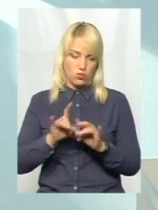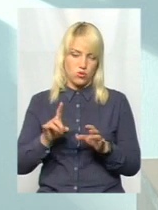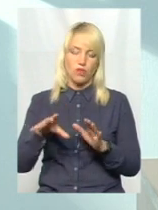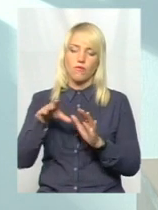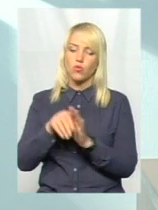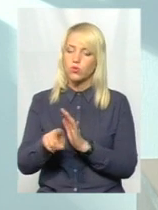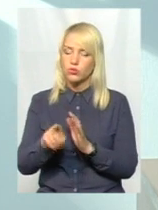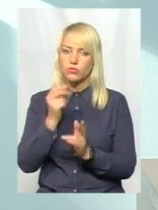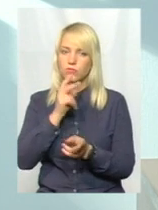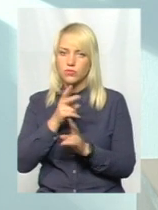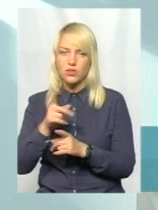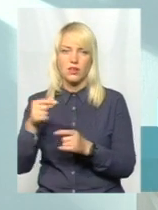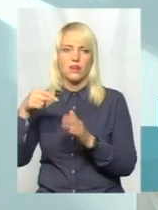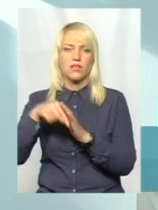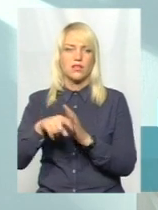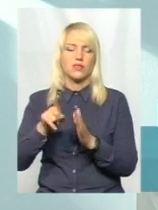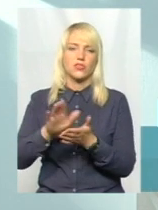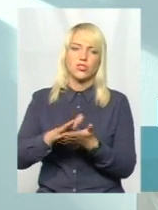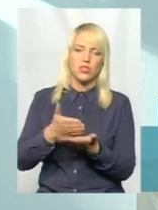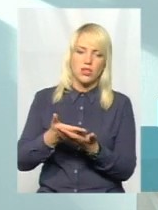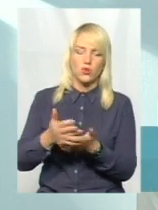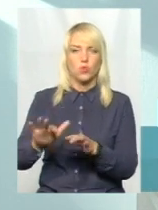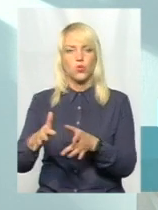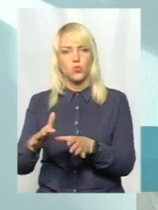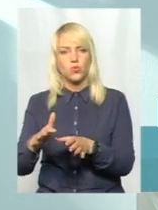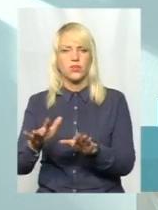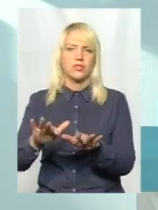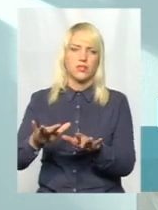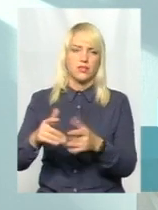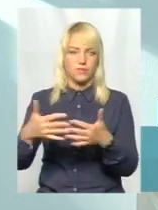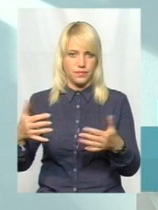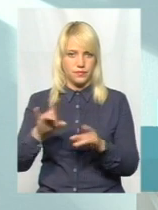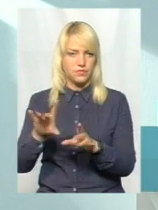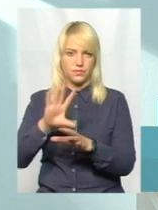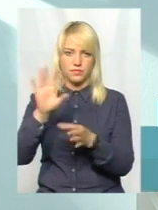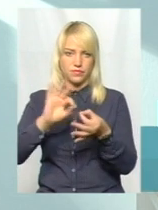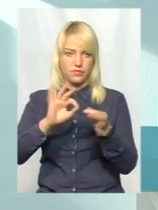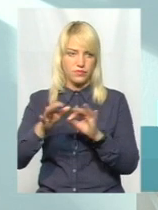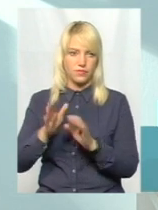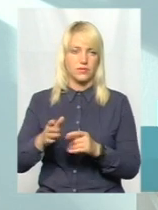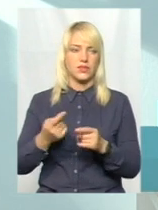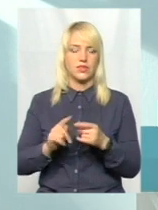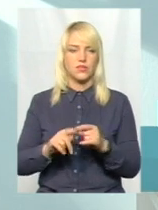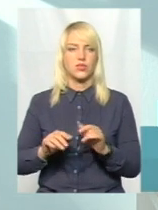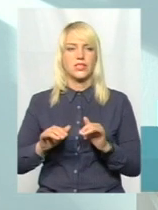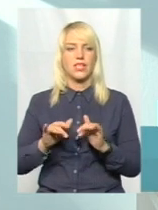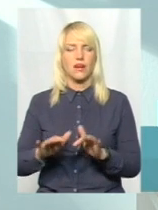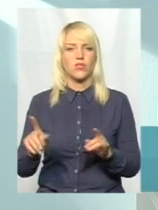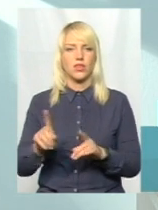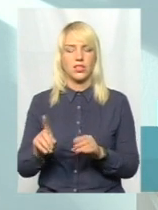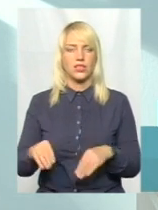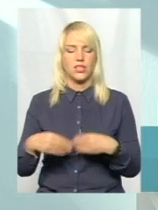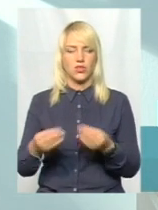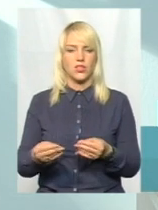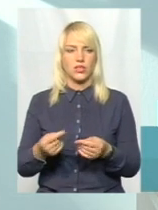технологія приготування, що за чим смажеться, тоскується і так далі. І оцінювати страву, яку нам подають за запахом та